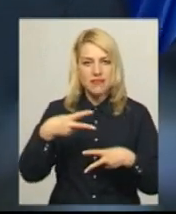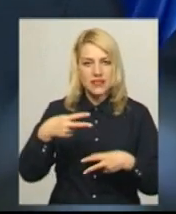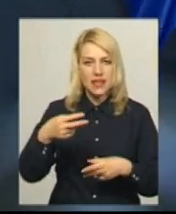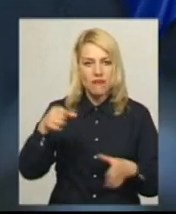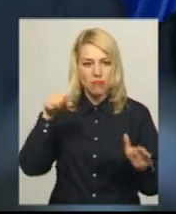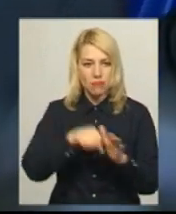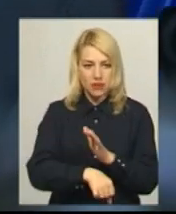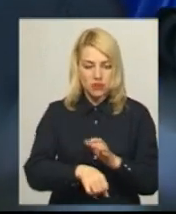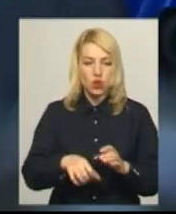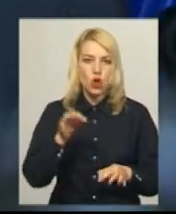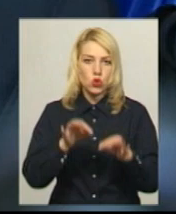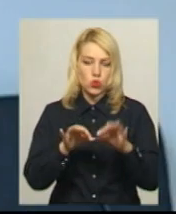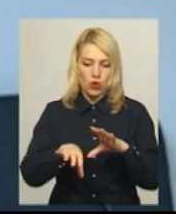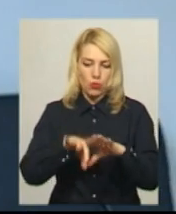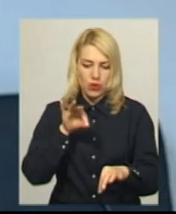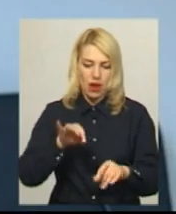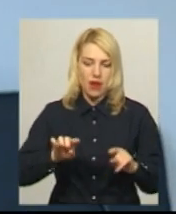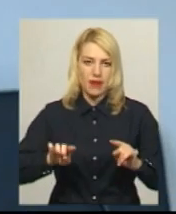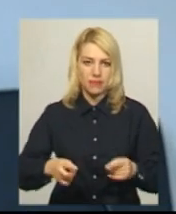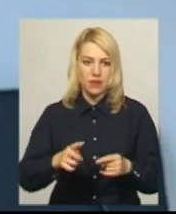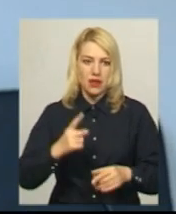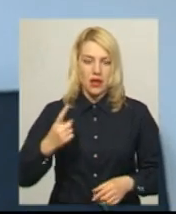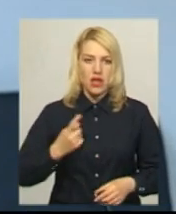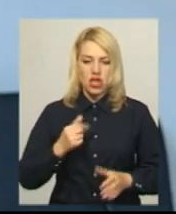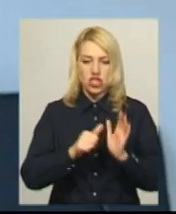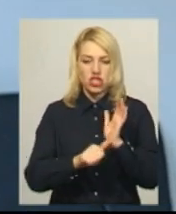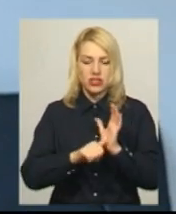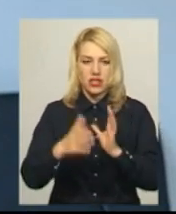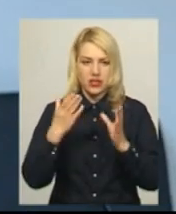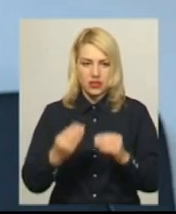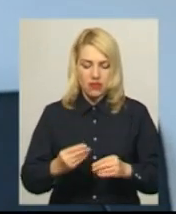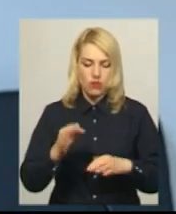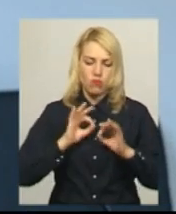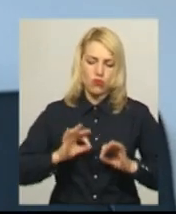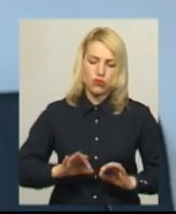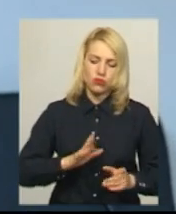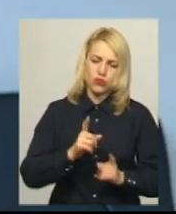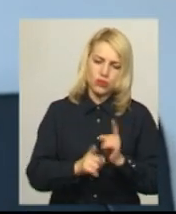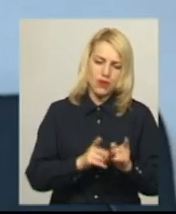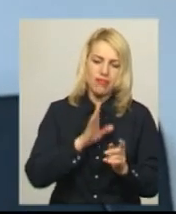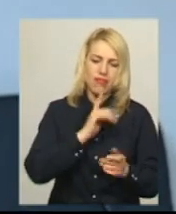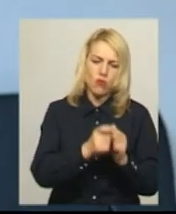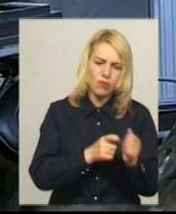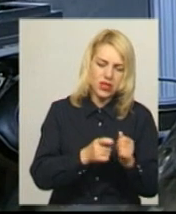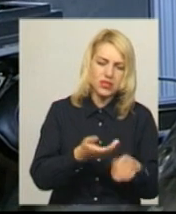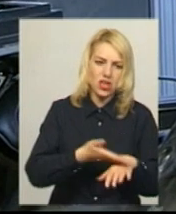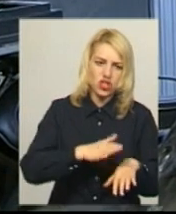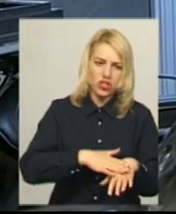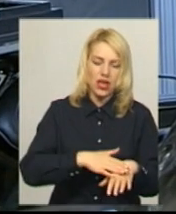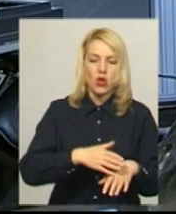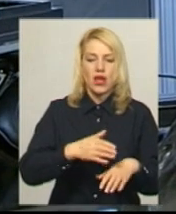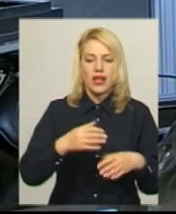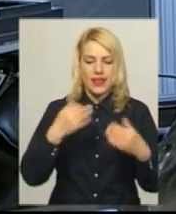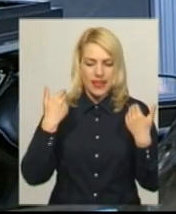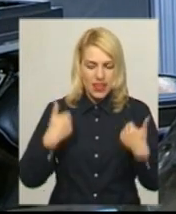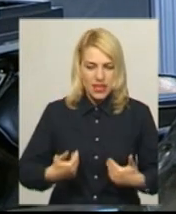обирає утримання під вартою на 60 діб. Прокуратура кілька разів змінювала кваліфікацію статті від необережного тяжкого тілесного ушкодження, вчиненого